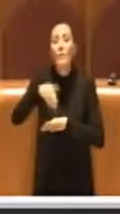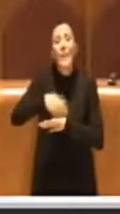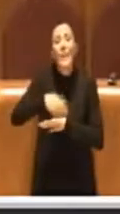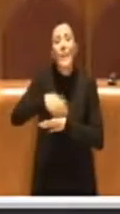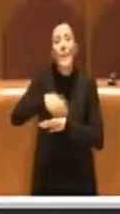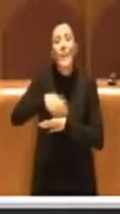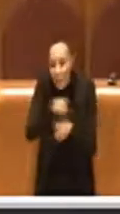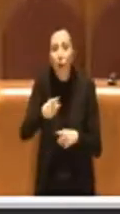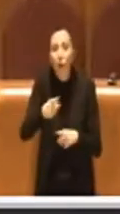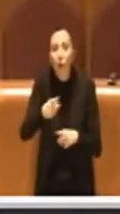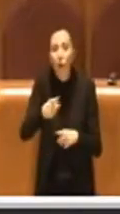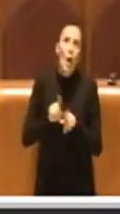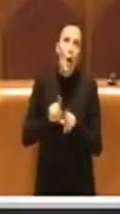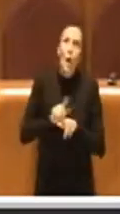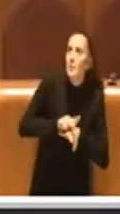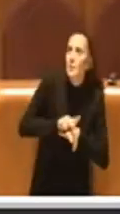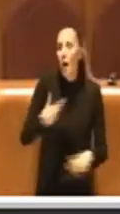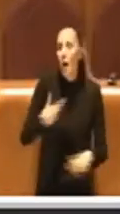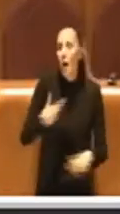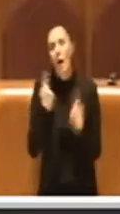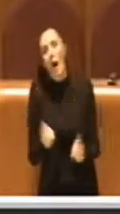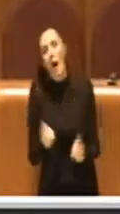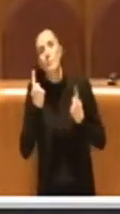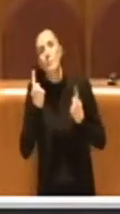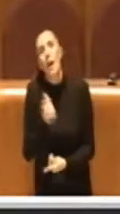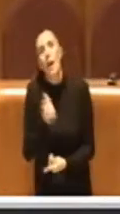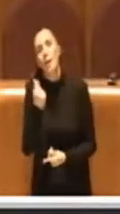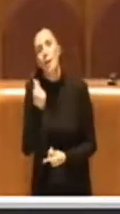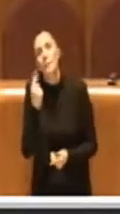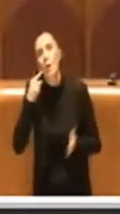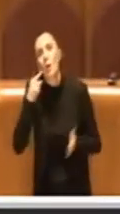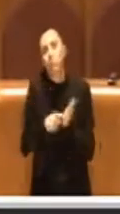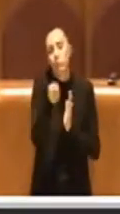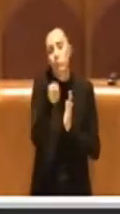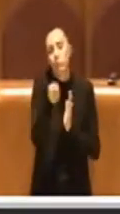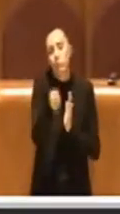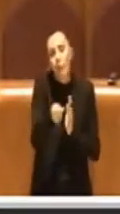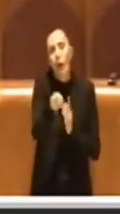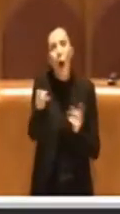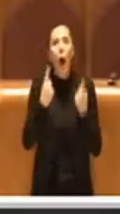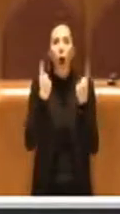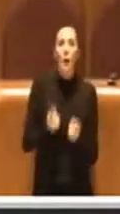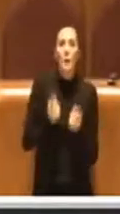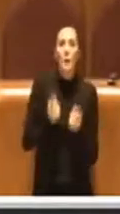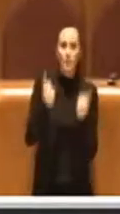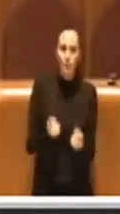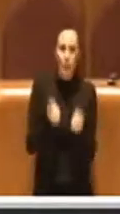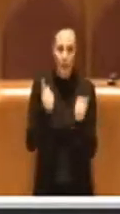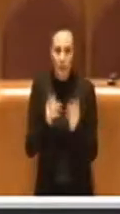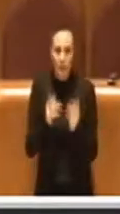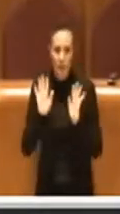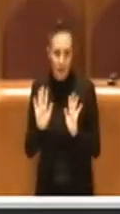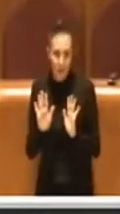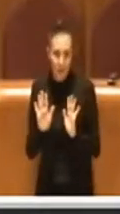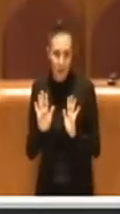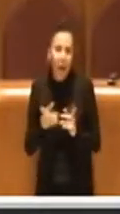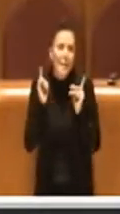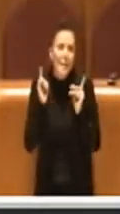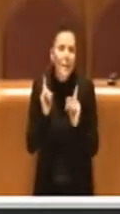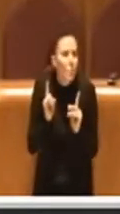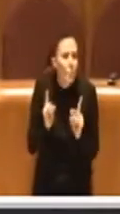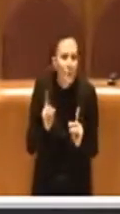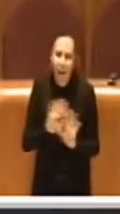bilancio, ce ne sono tantissimi i debiti fuori di bilancio, e quindi si arriva a sentenza, ma ripeto, è patologico e anche fisiologico.